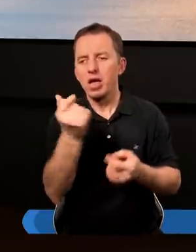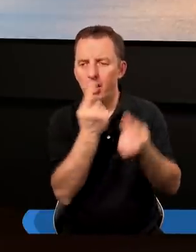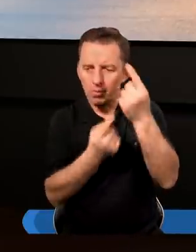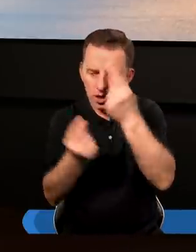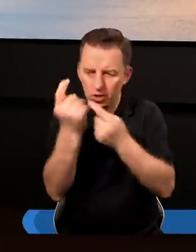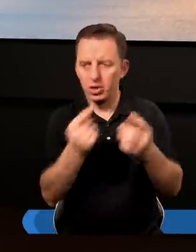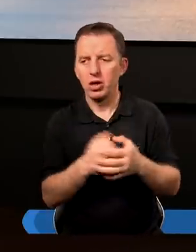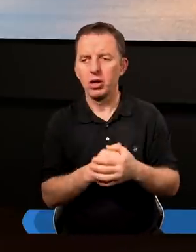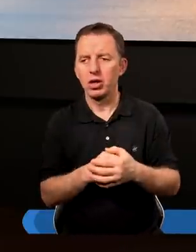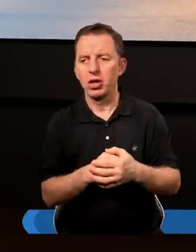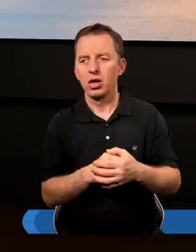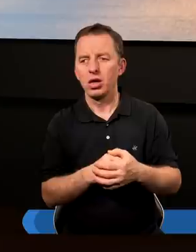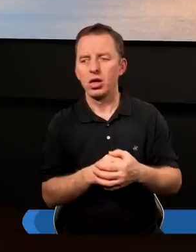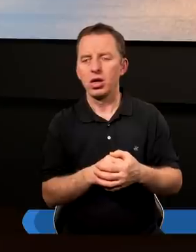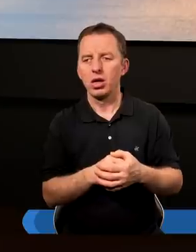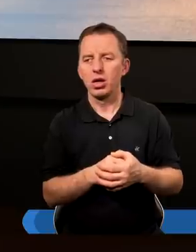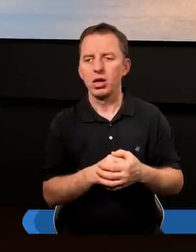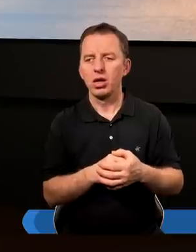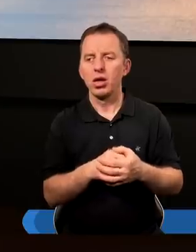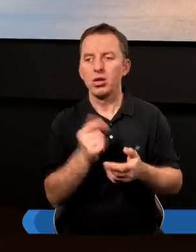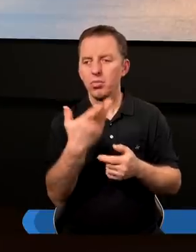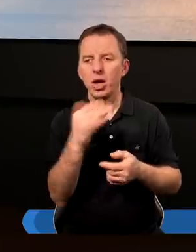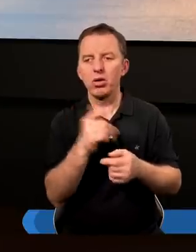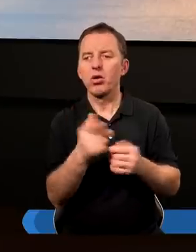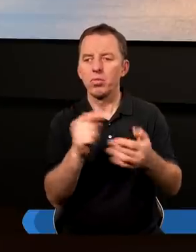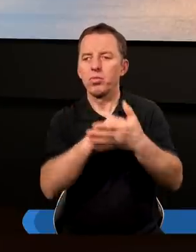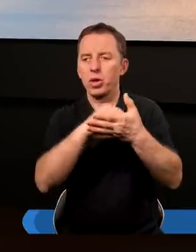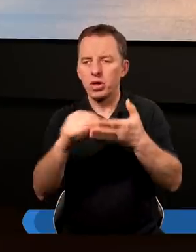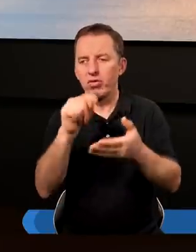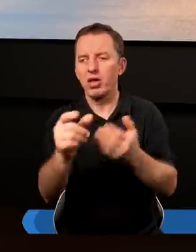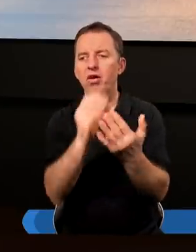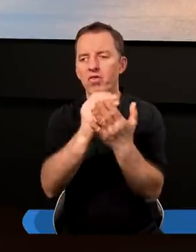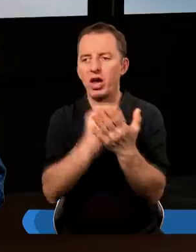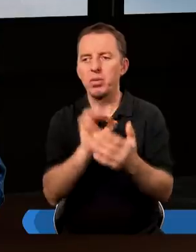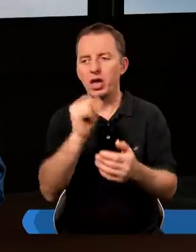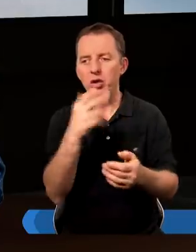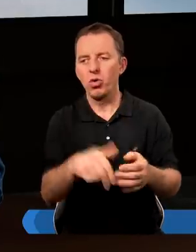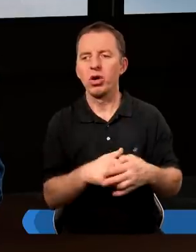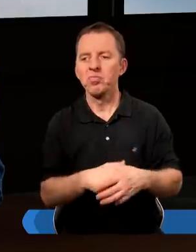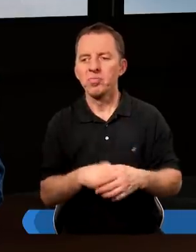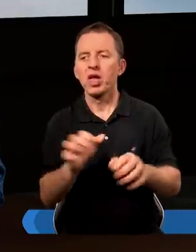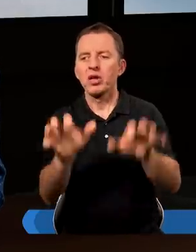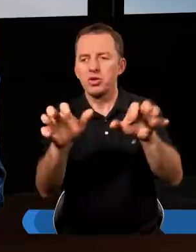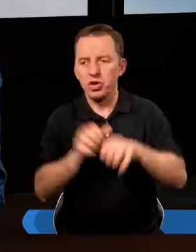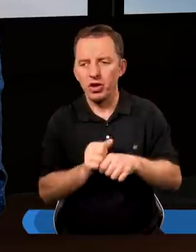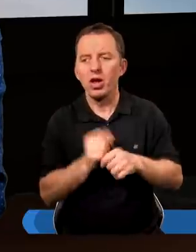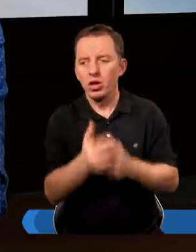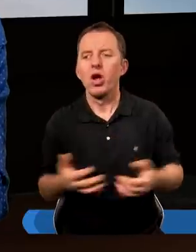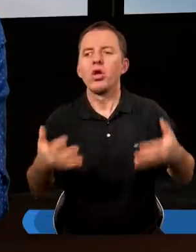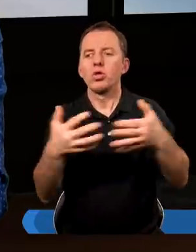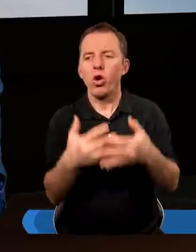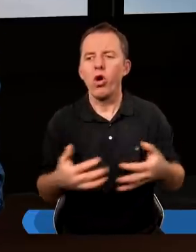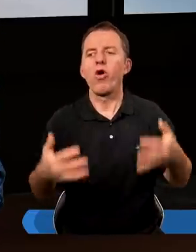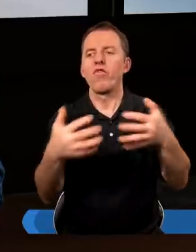Jak myślisz Aniu, co tutaj takiego warto by podkreślić w tym fragmencie? Myślę, że chciwość to będzie